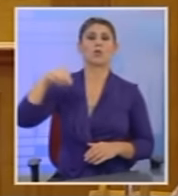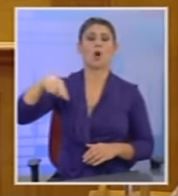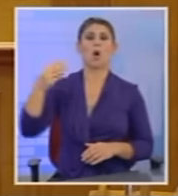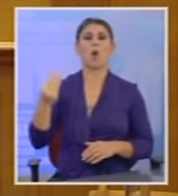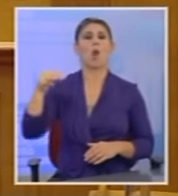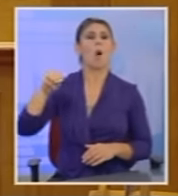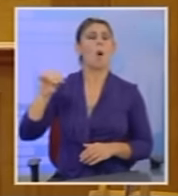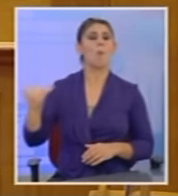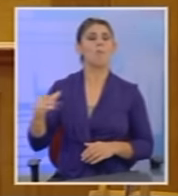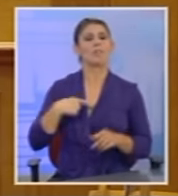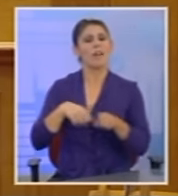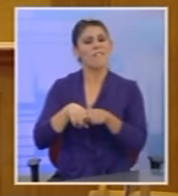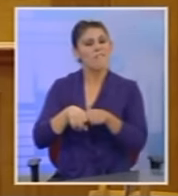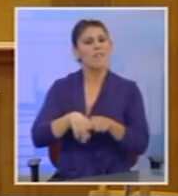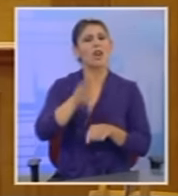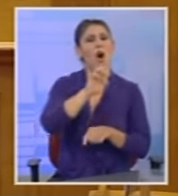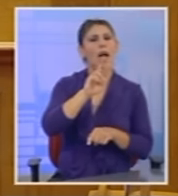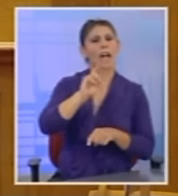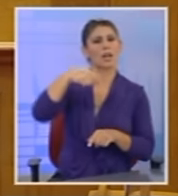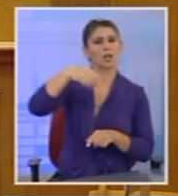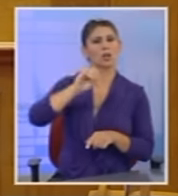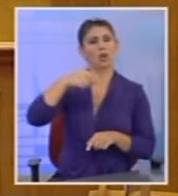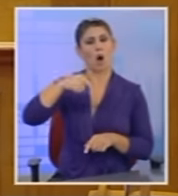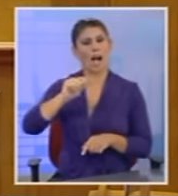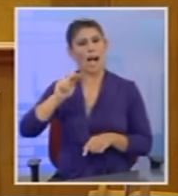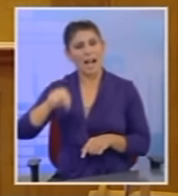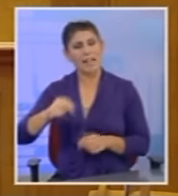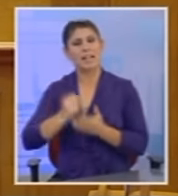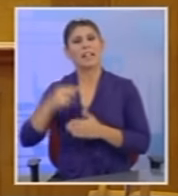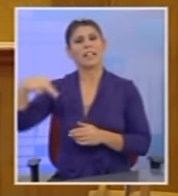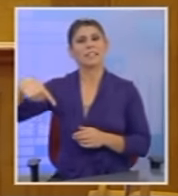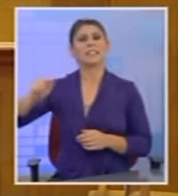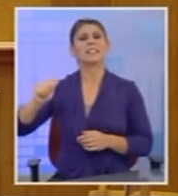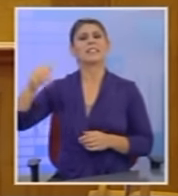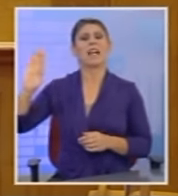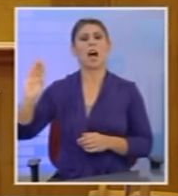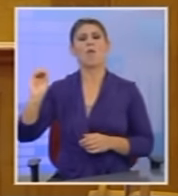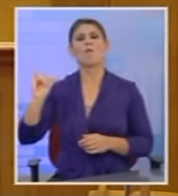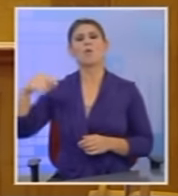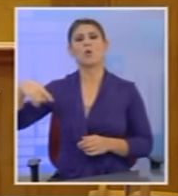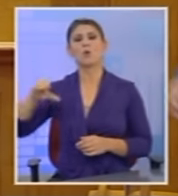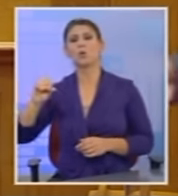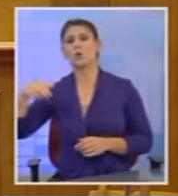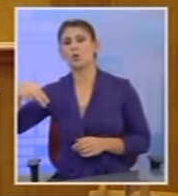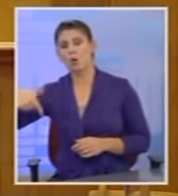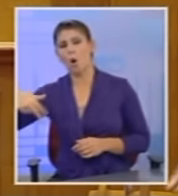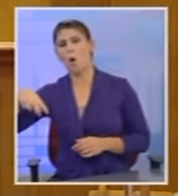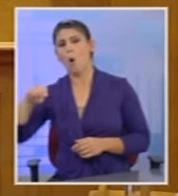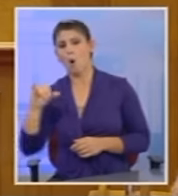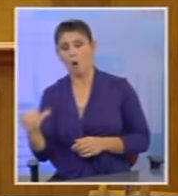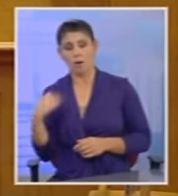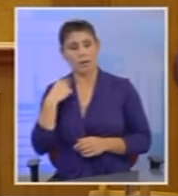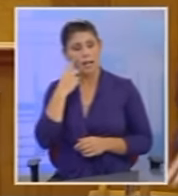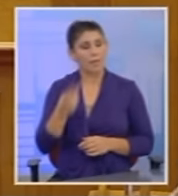του Ερντογάν και του Νταβούτογλου. Αυτή είναι η μοναδική χρήση της εν λόγω γραβάτας. Είδαμε και το άλλο,